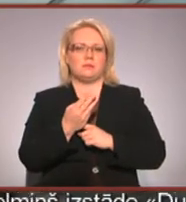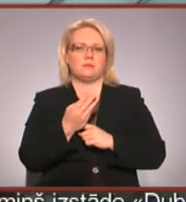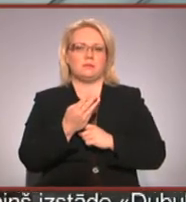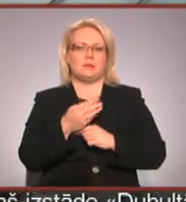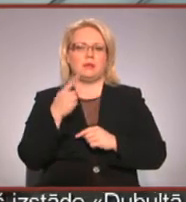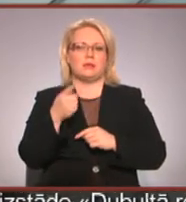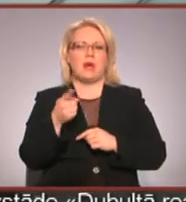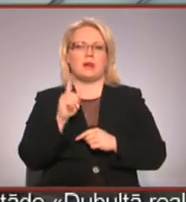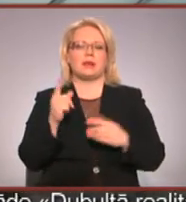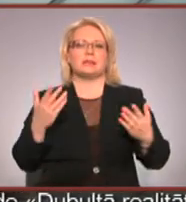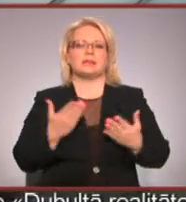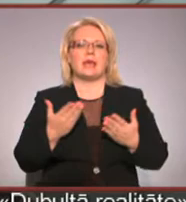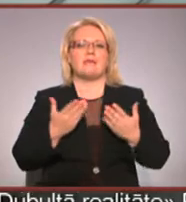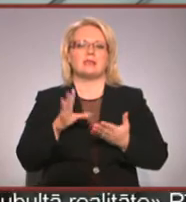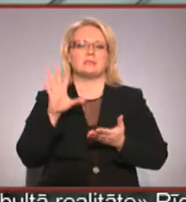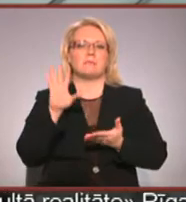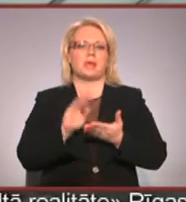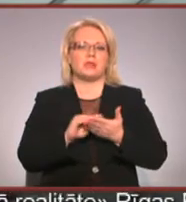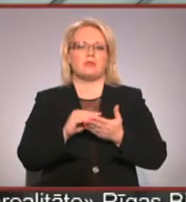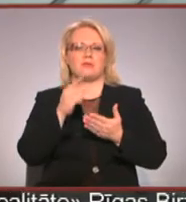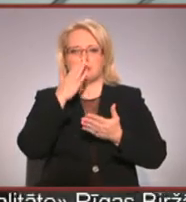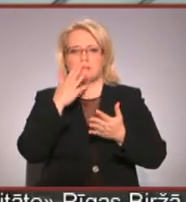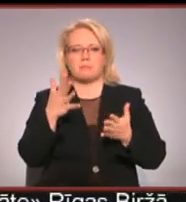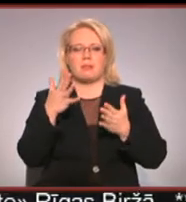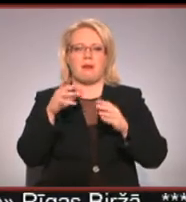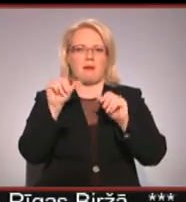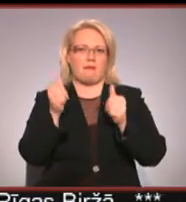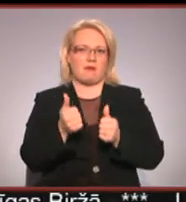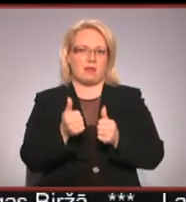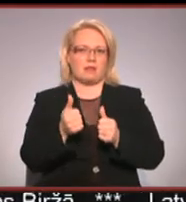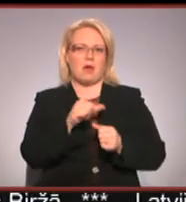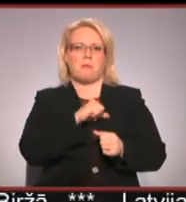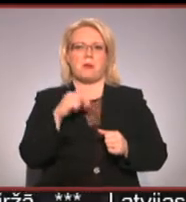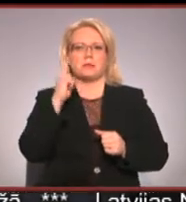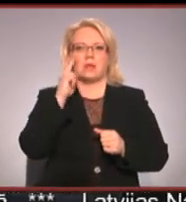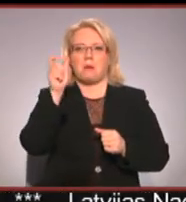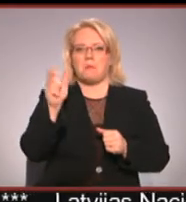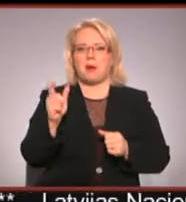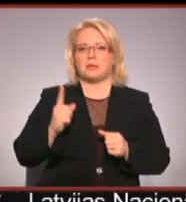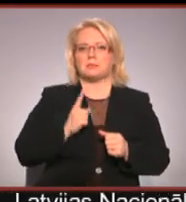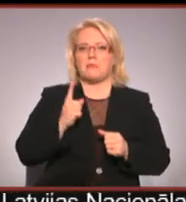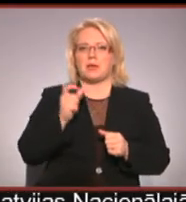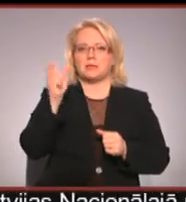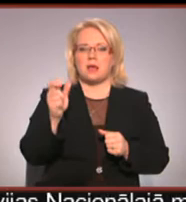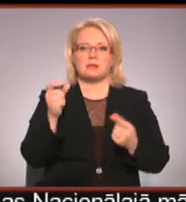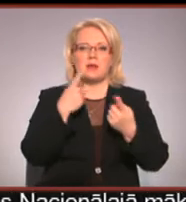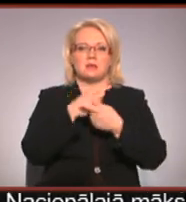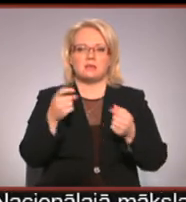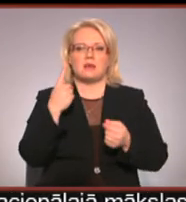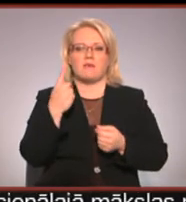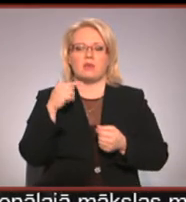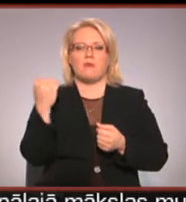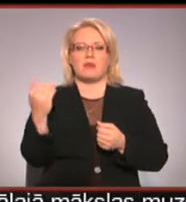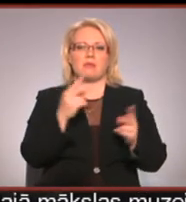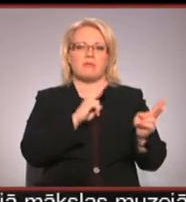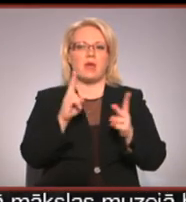Tā ir dzīves piedzīvošana visspilgtākā veidā. Pats Japāns buto meistars Komoru būši atzīst, ka viena no viņa